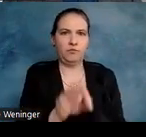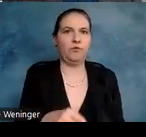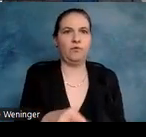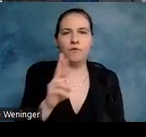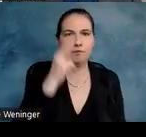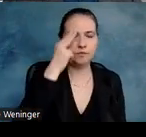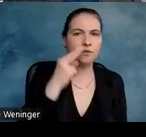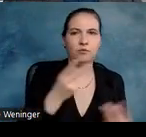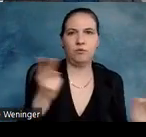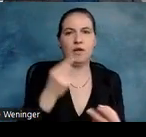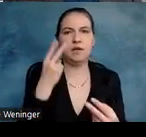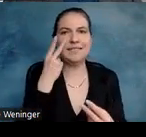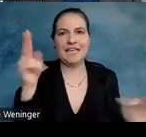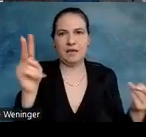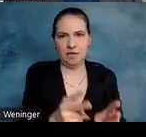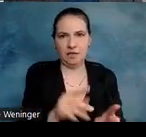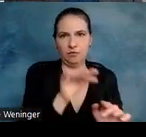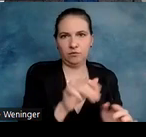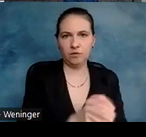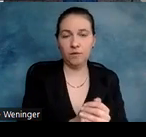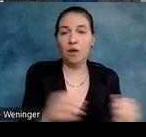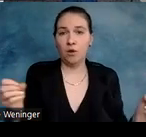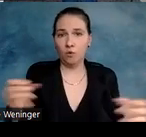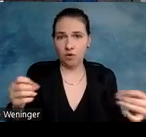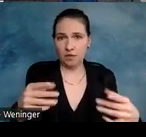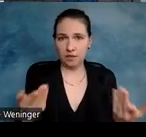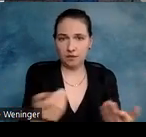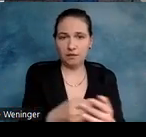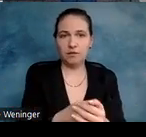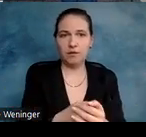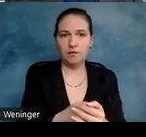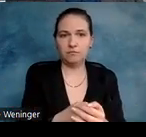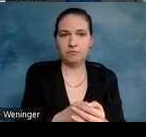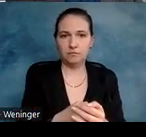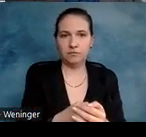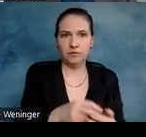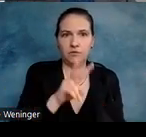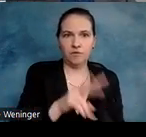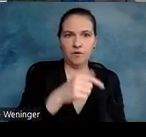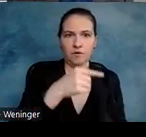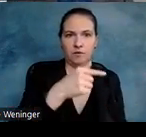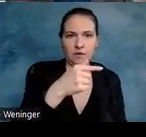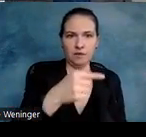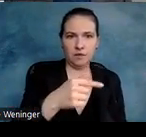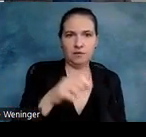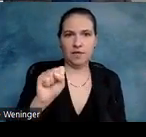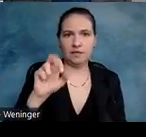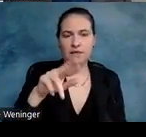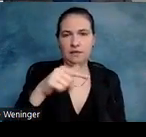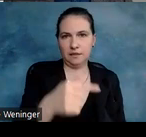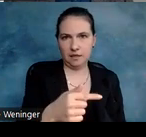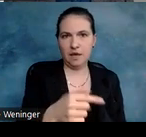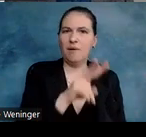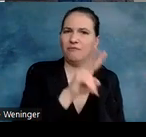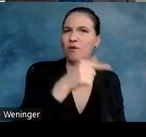Und beim Video, bei Untertitel hat sich eigentlich durchgesetzt VTT oder SRT, wobei VTT ist